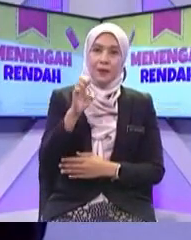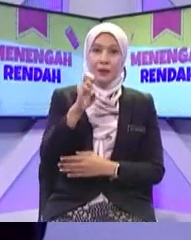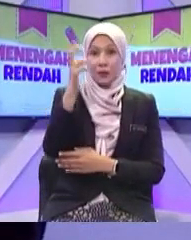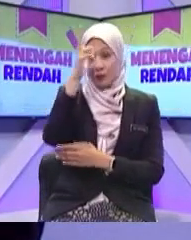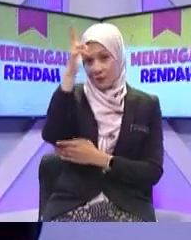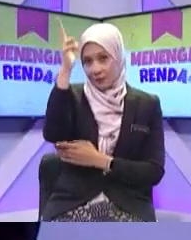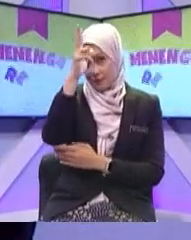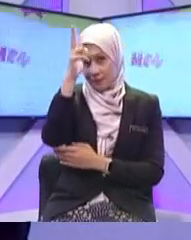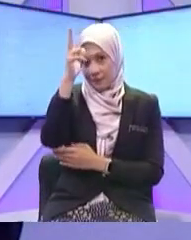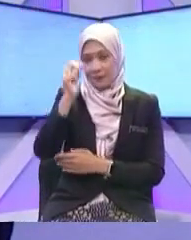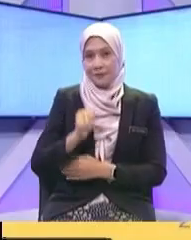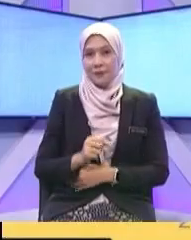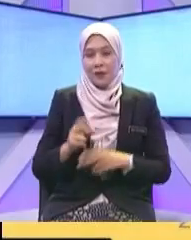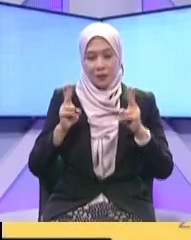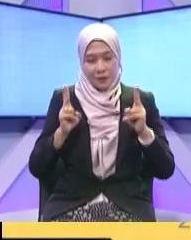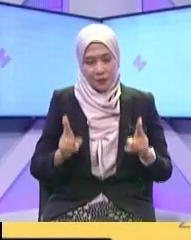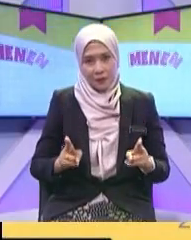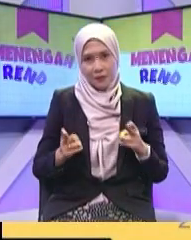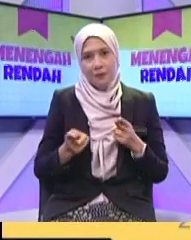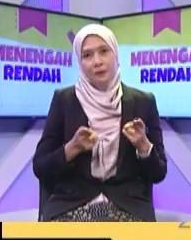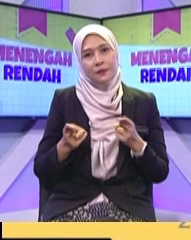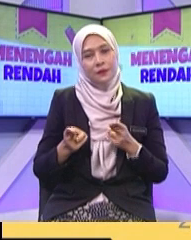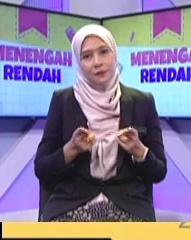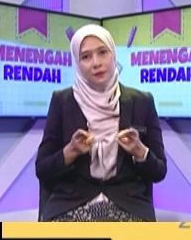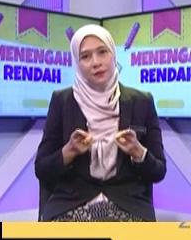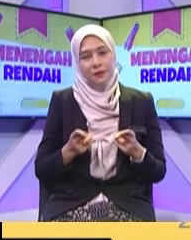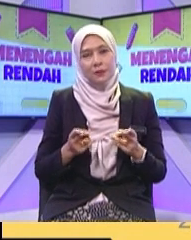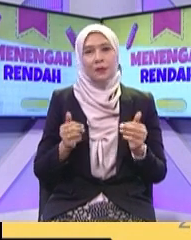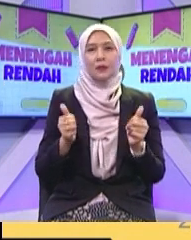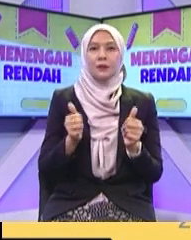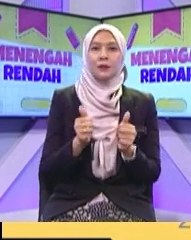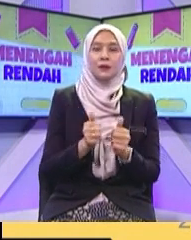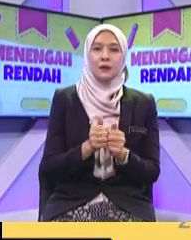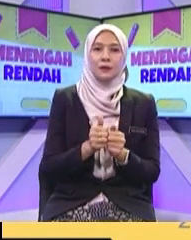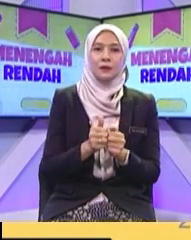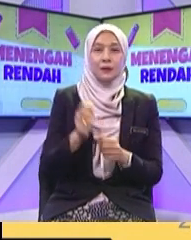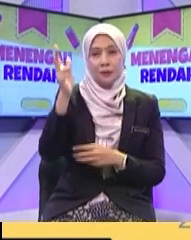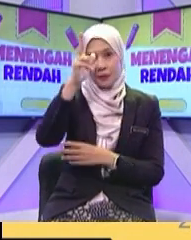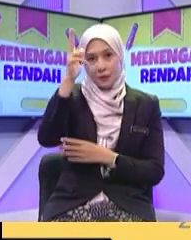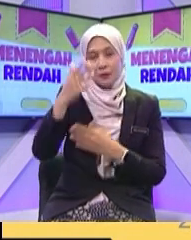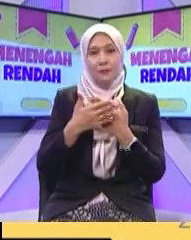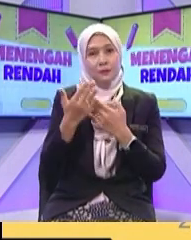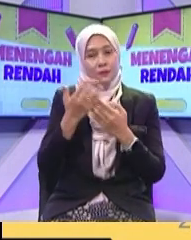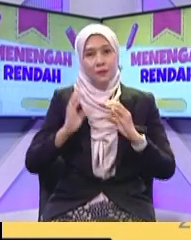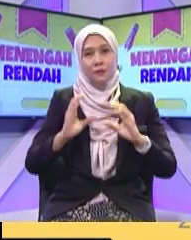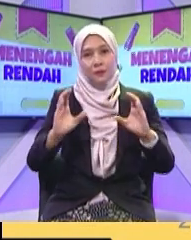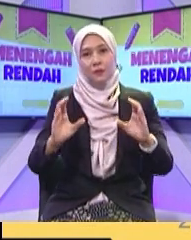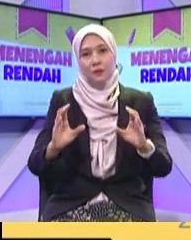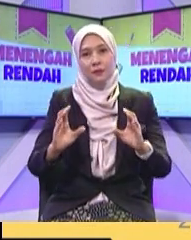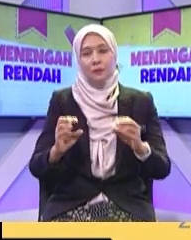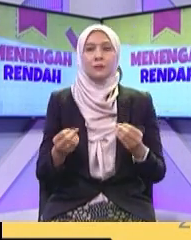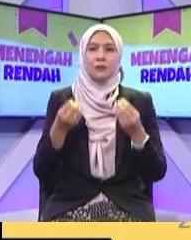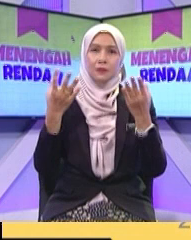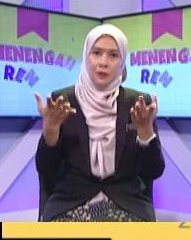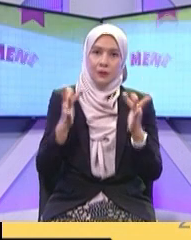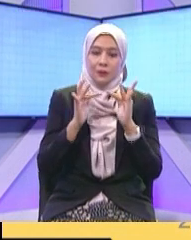Apakah E-Kerajaan Rakyat dapat berurusan dengan Agensi Kerajaan Secara lebih mudah Dan cepat Banyak perkhidmatan-perkhidmatan Dalam talian